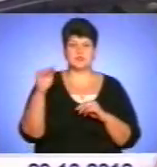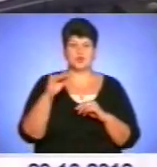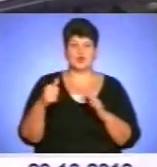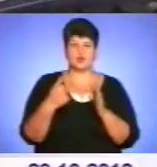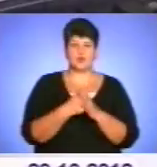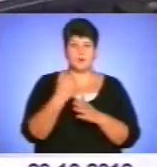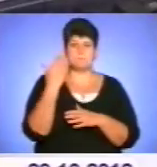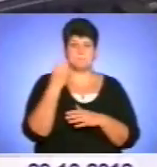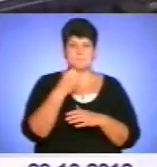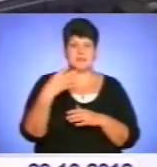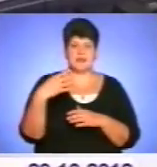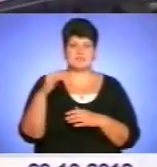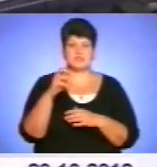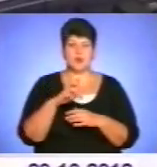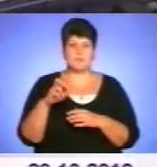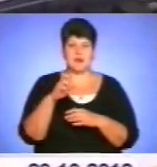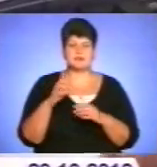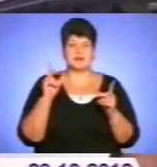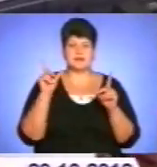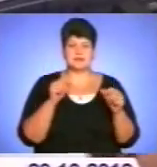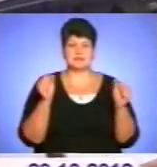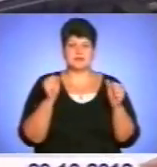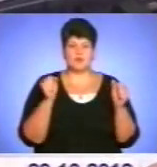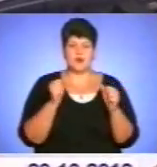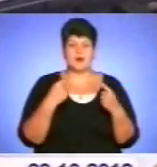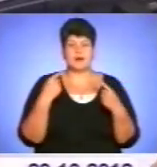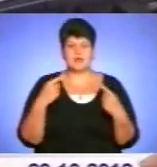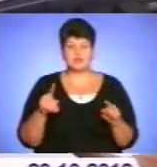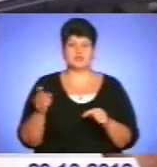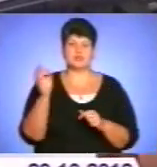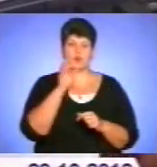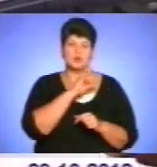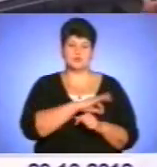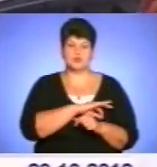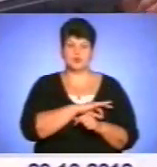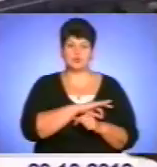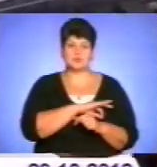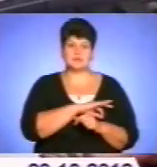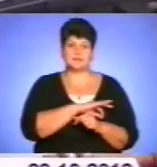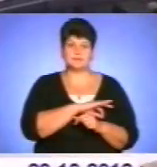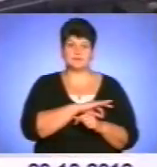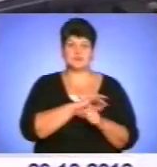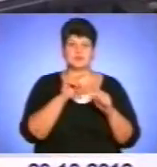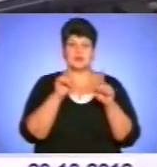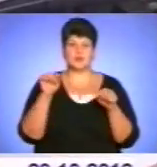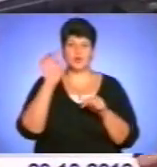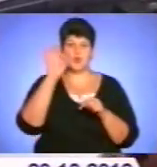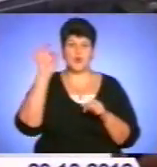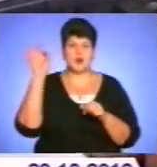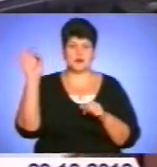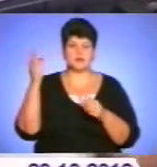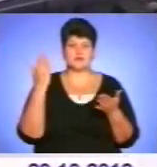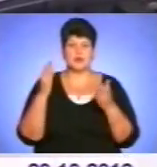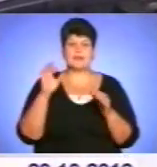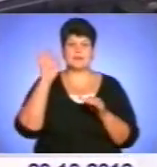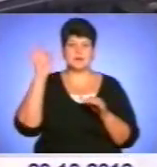до 15 березня на зимових їздити. А інші користуються шкалою градусів. Тобто, якщо